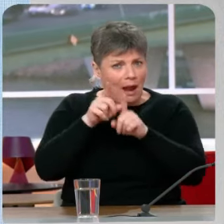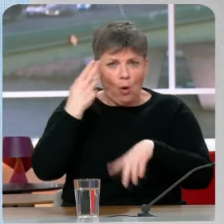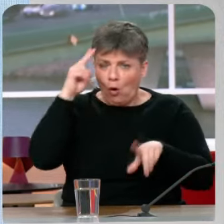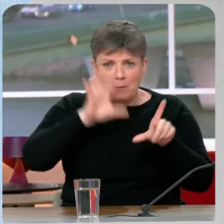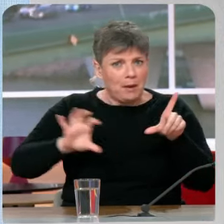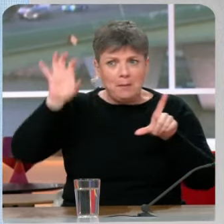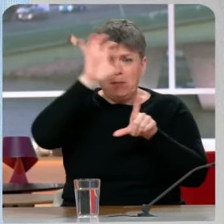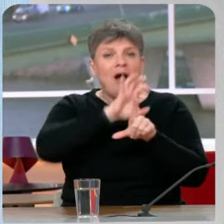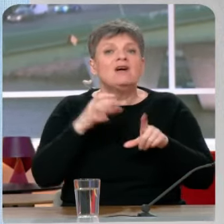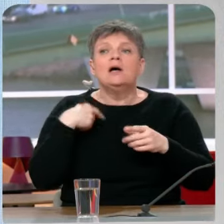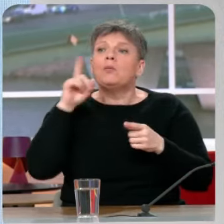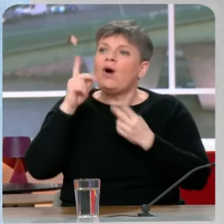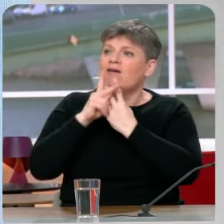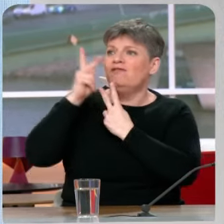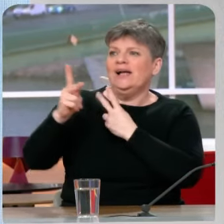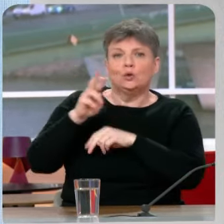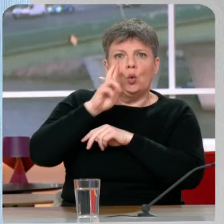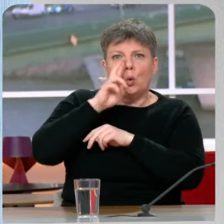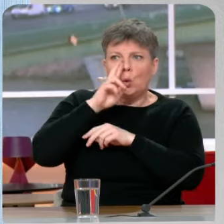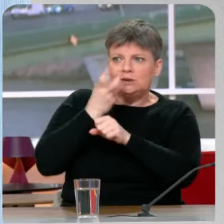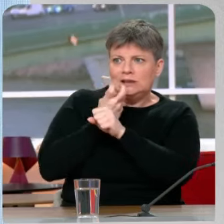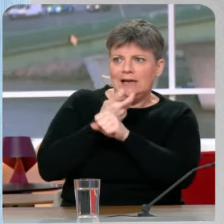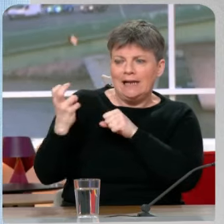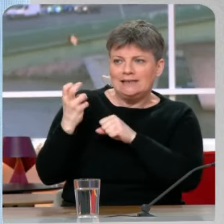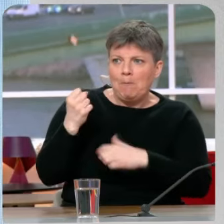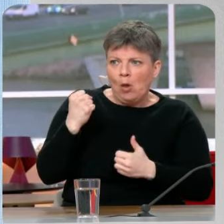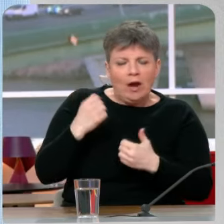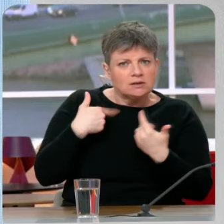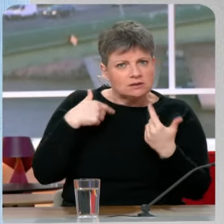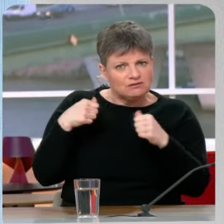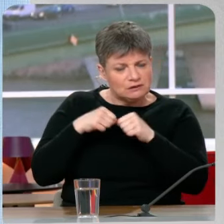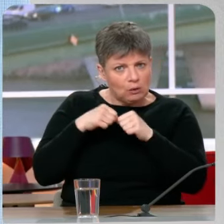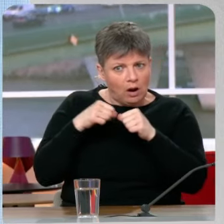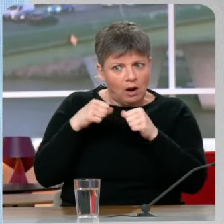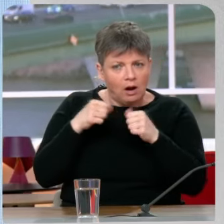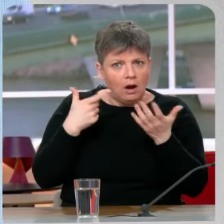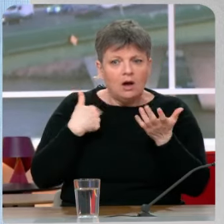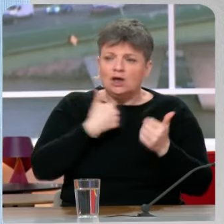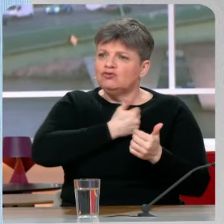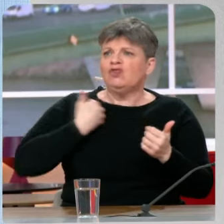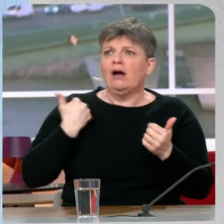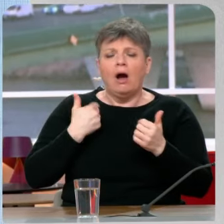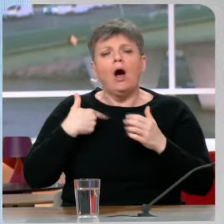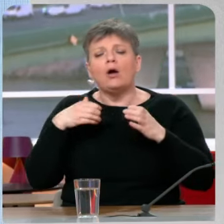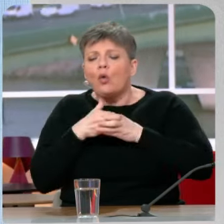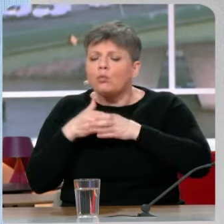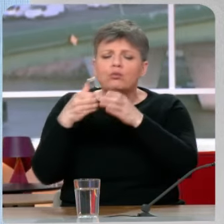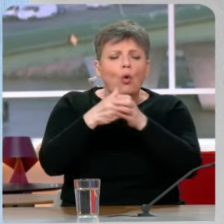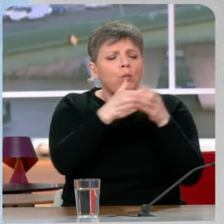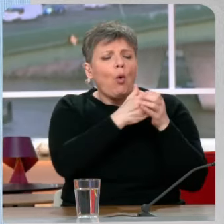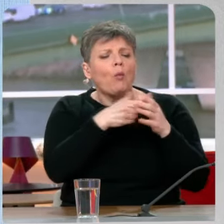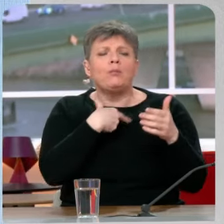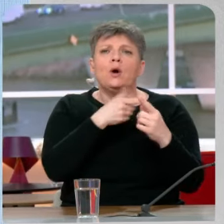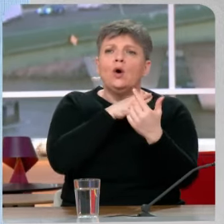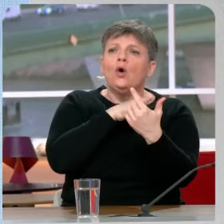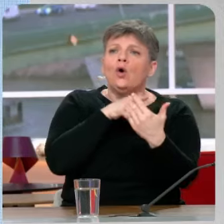russe, qui peut penser, une seconde, que chacun chez soi, ça règle le problème ? Personne. Tout le monde voit